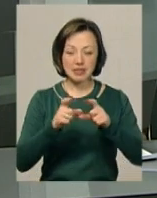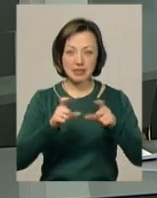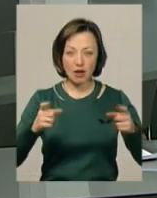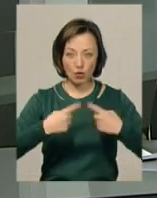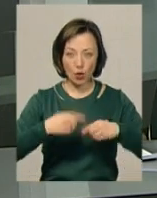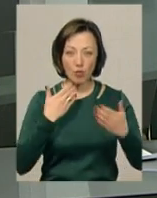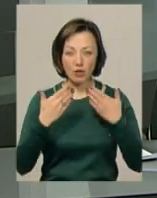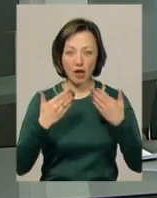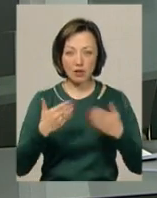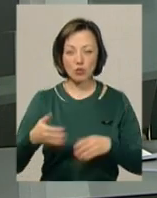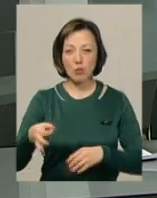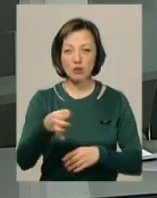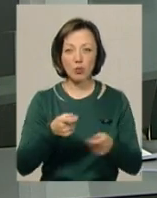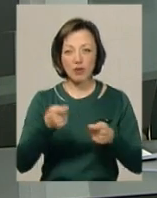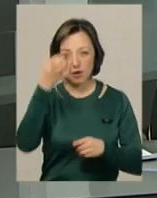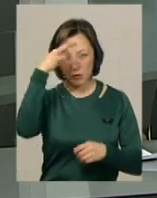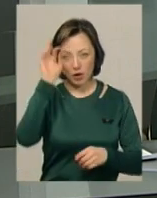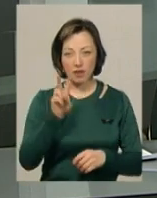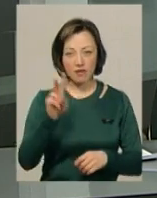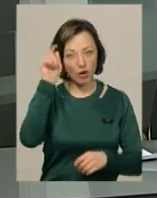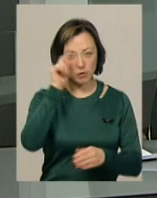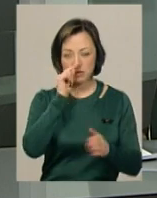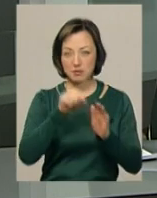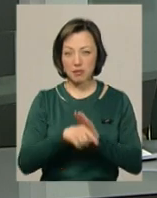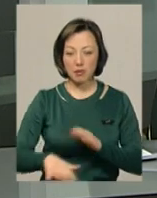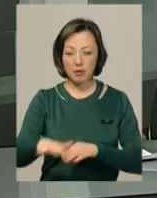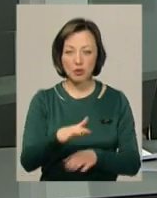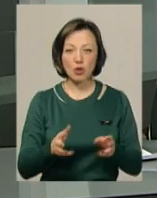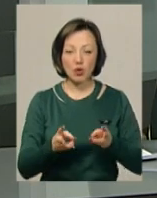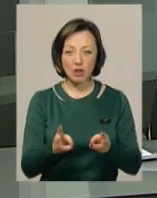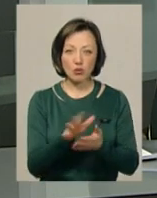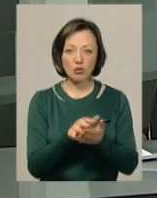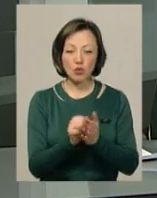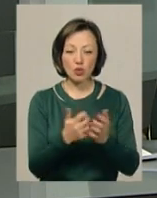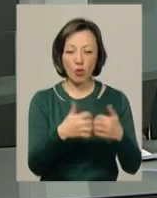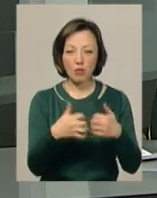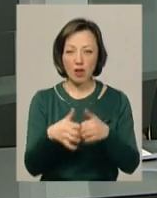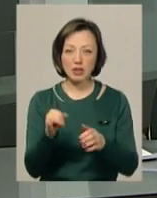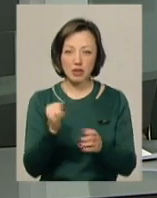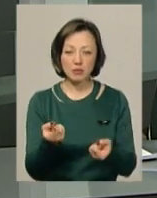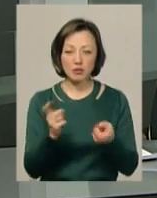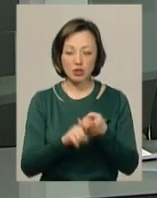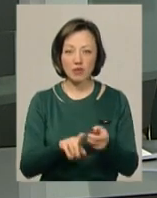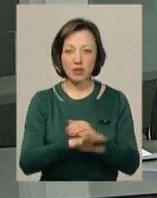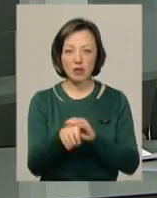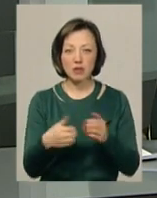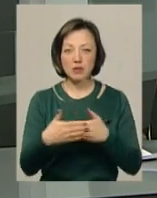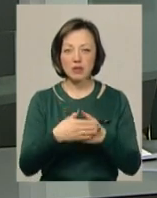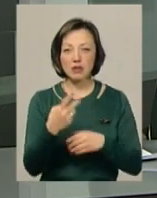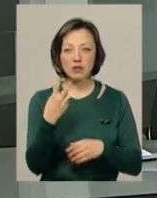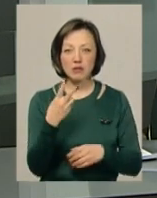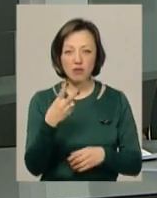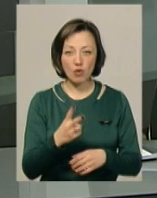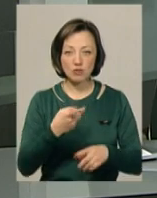поліції. За їхньою версією, двоє хлопців проникли до приміщення котельні, пошкодили обладнання та причетні до викрадання близько 2,5